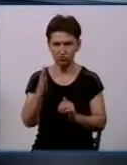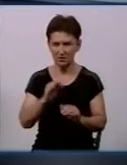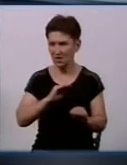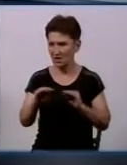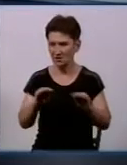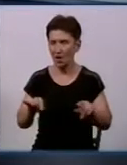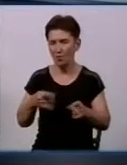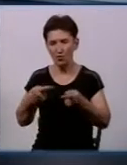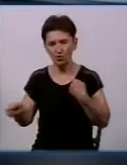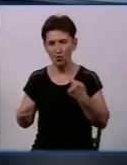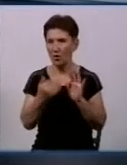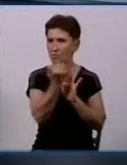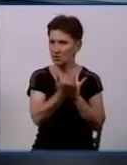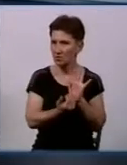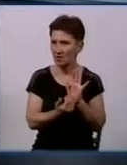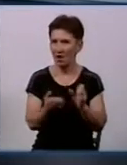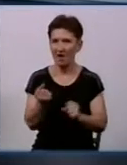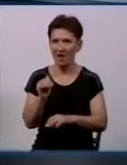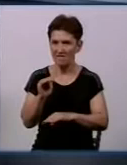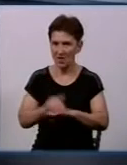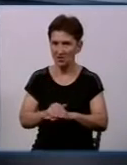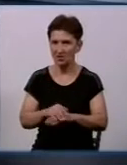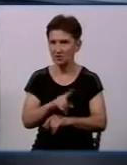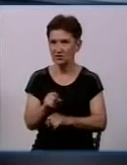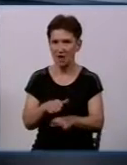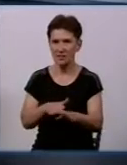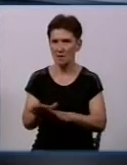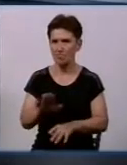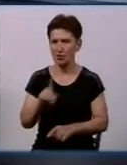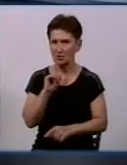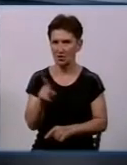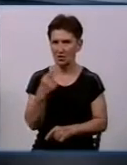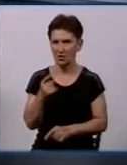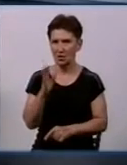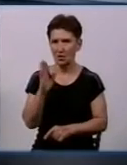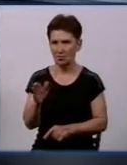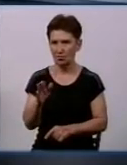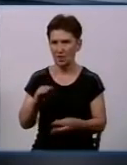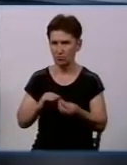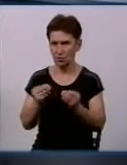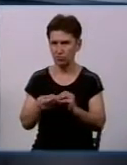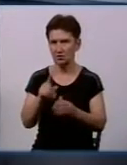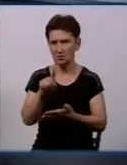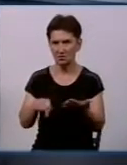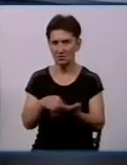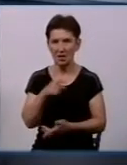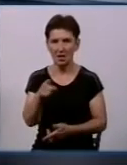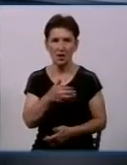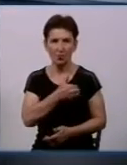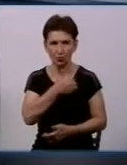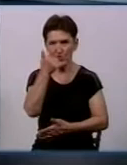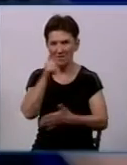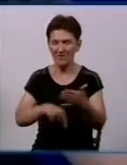іншій програмі. фактично за неповний рік ця проблема буде ліквідована. Я сподіваюся, що так. І